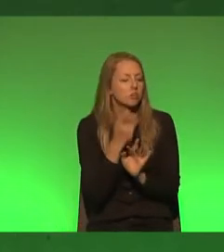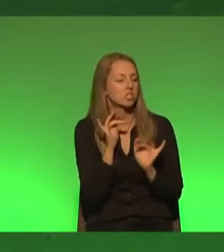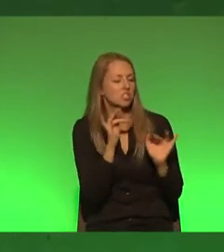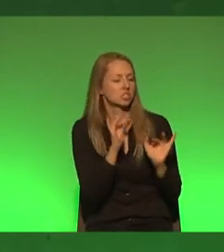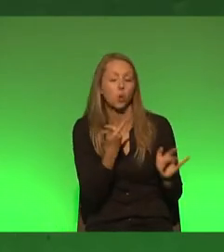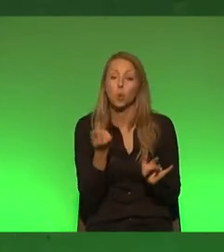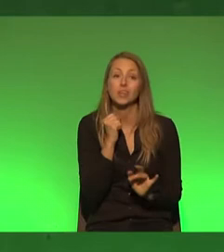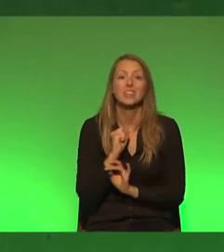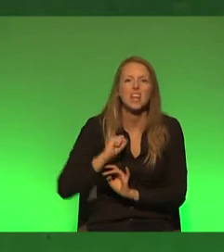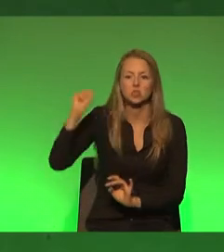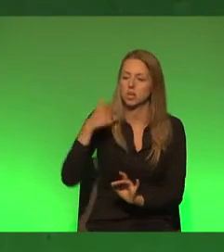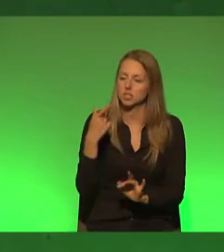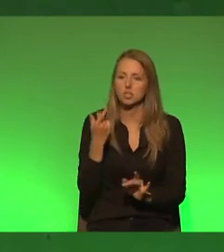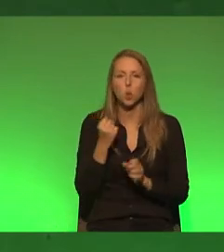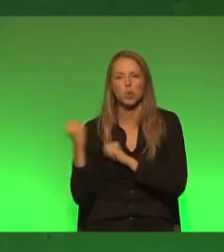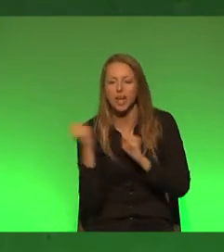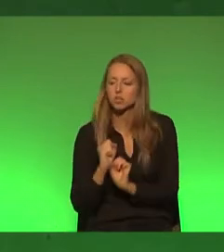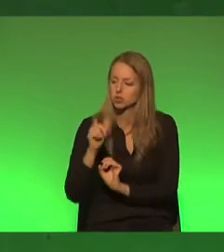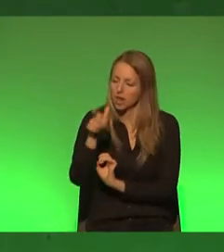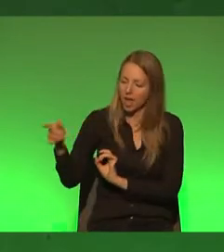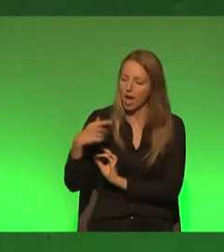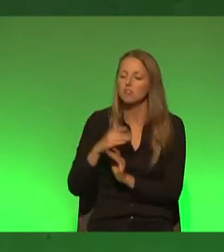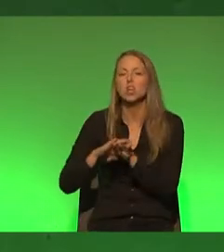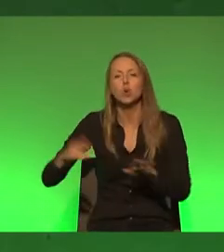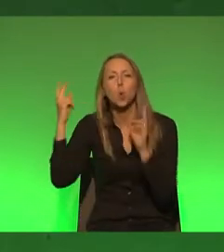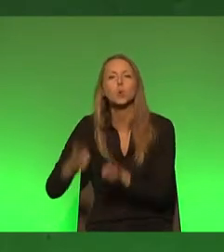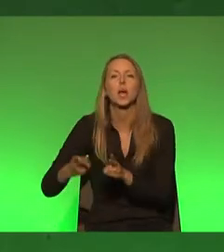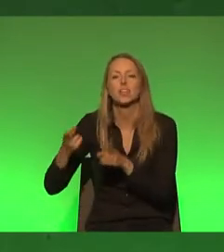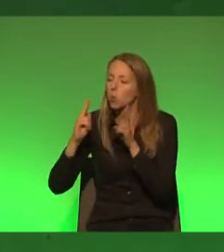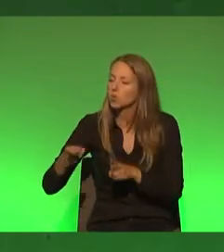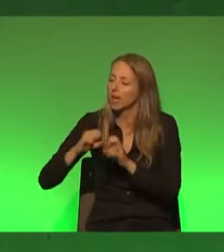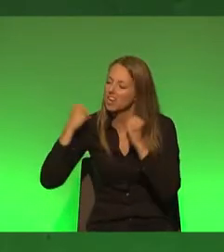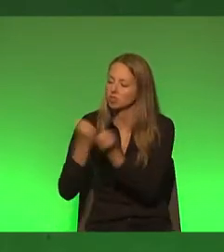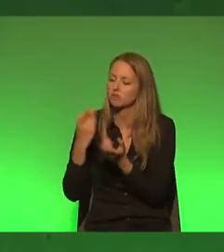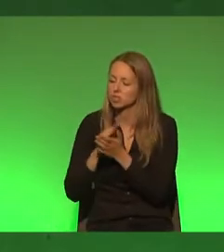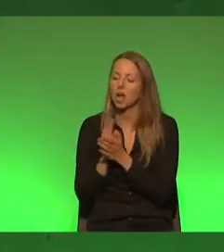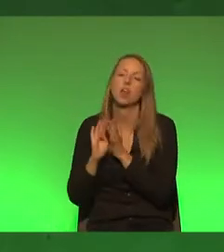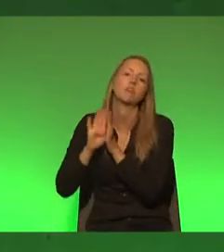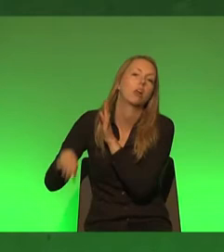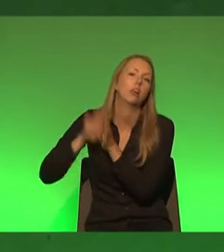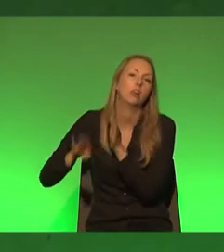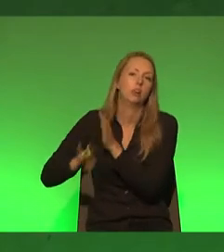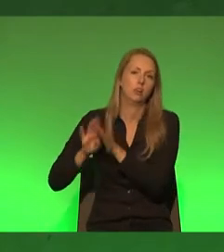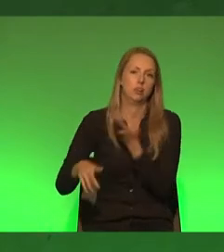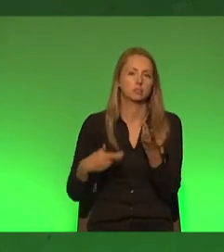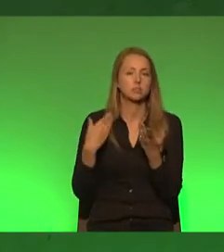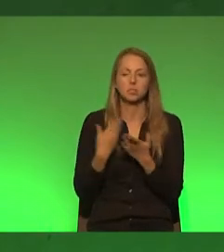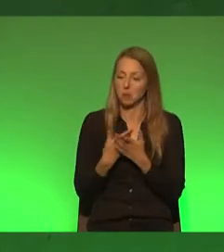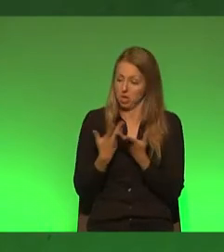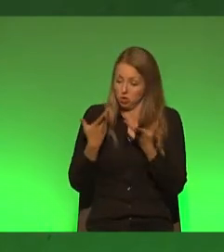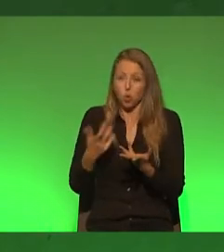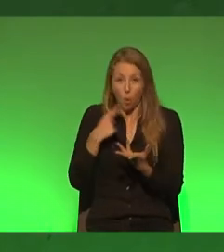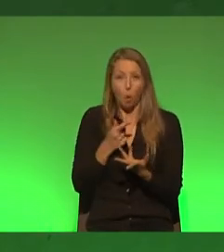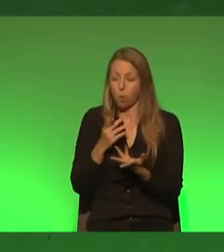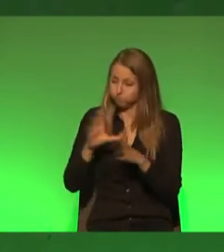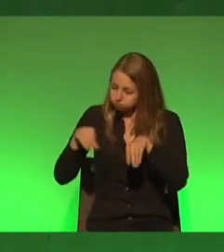Nationalisten und die gleichen Reaktionären Grundrechte und Rechtsstaatlichkeit ausfüllen. Und darauf, liebe Freundinnen und Freunde, kann es nur eine